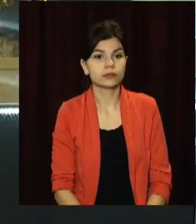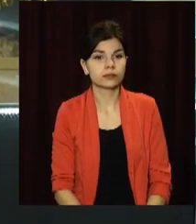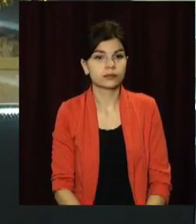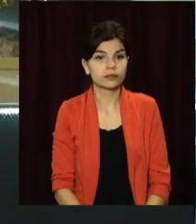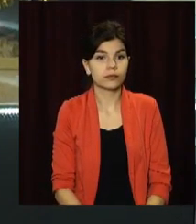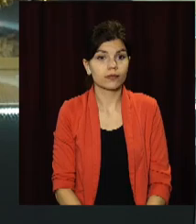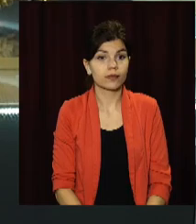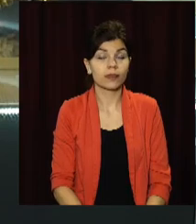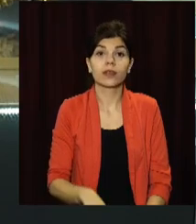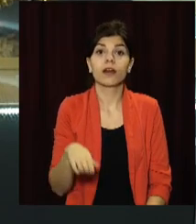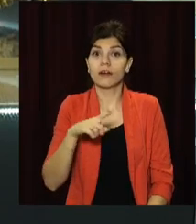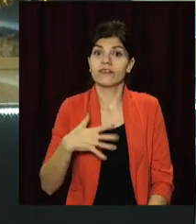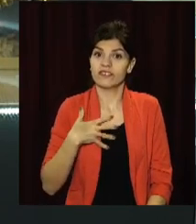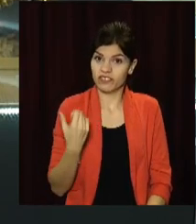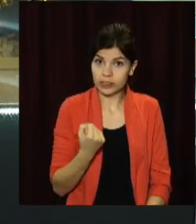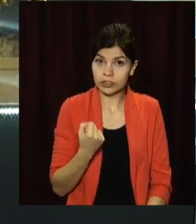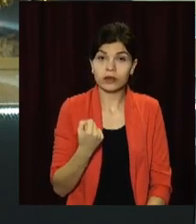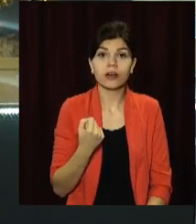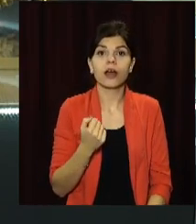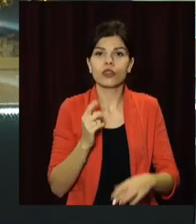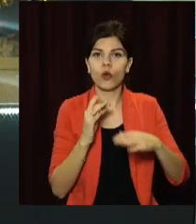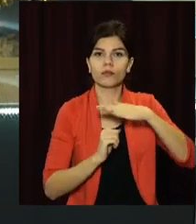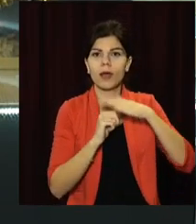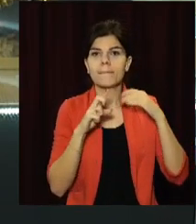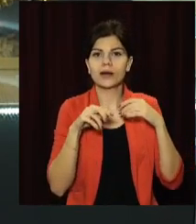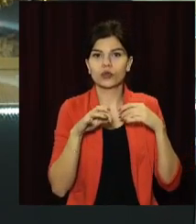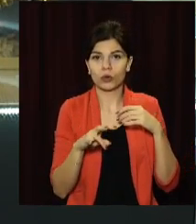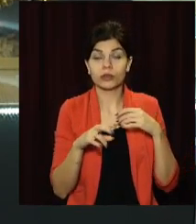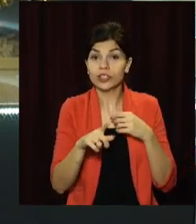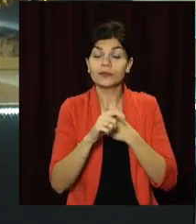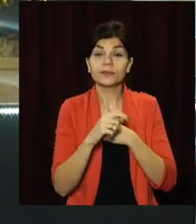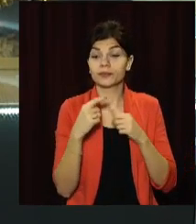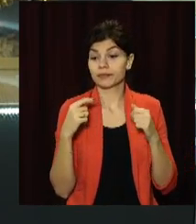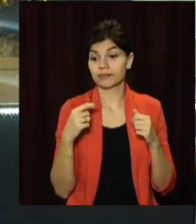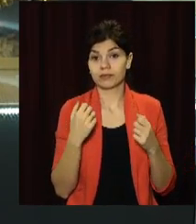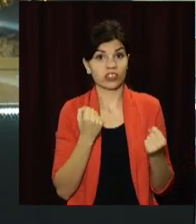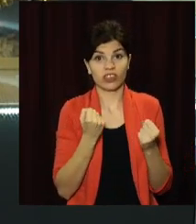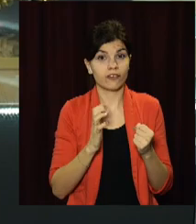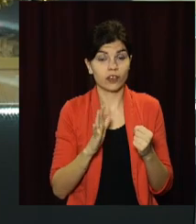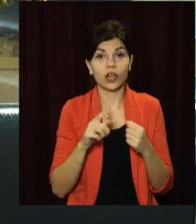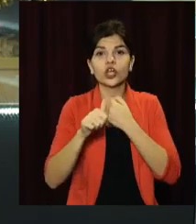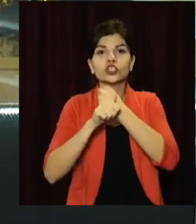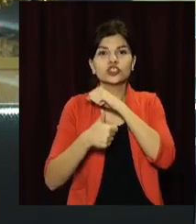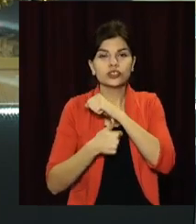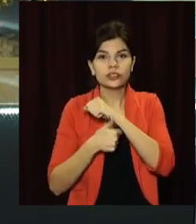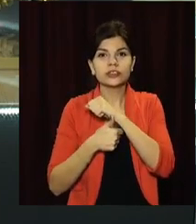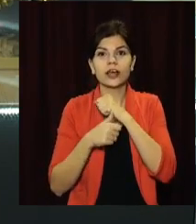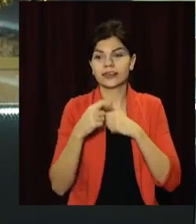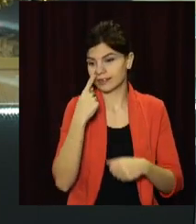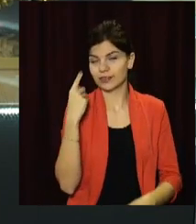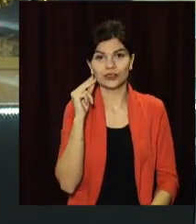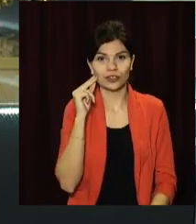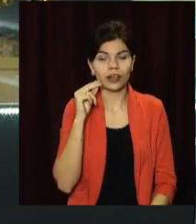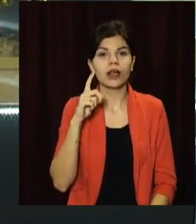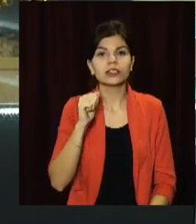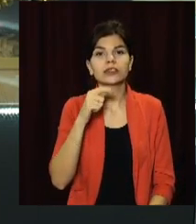Вони вистояли, не вистояв бетон. У Дніпрі 16 січня згадали шосту річницю боїв за Донецький